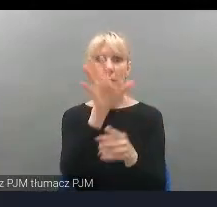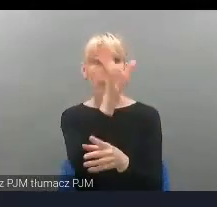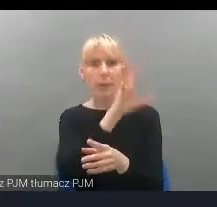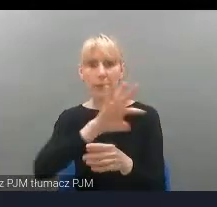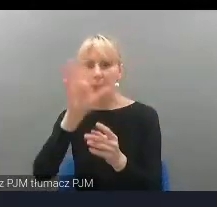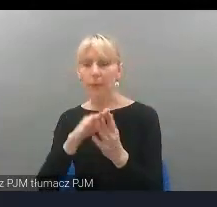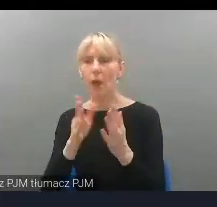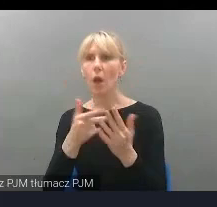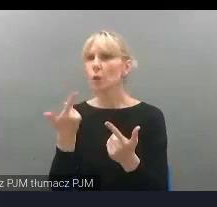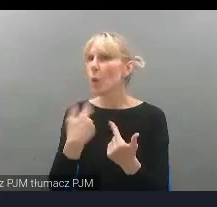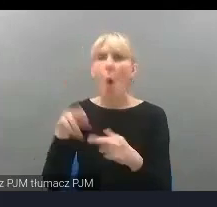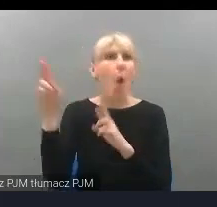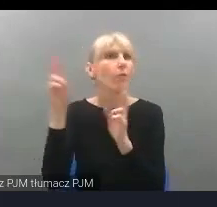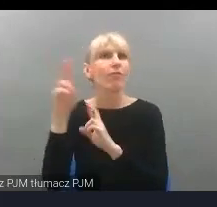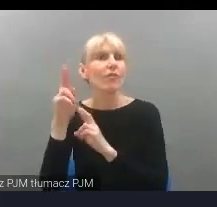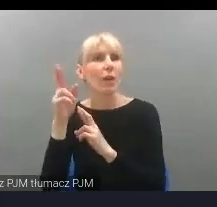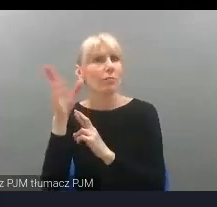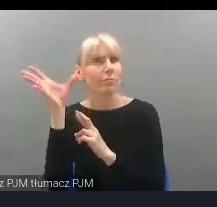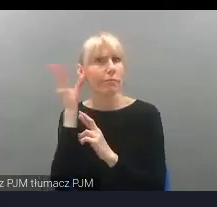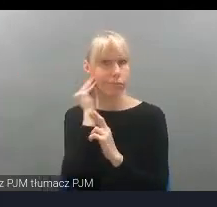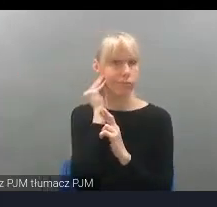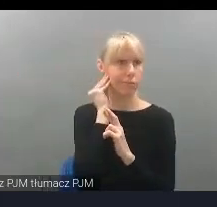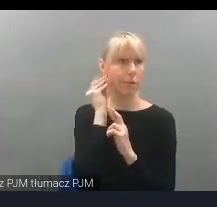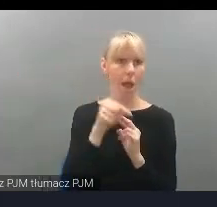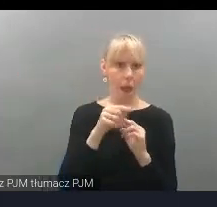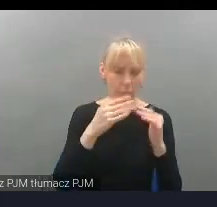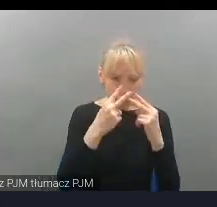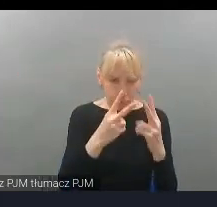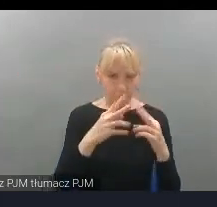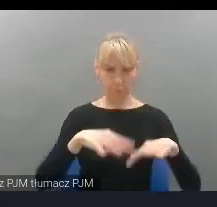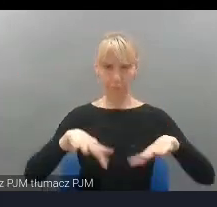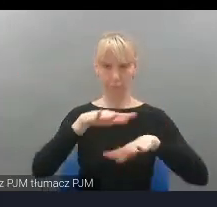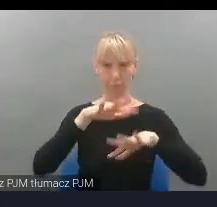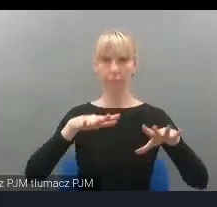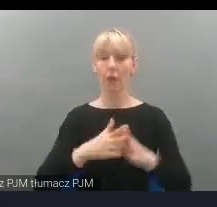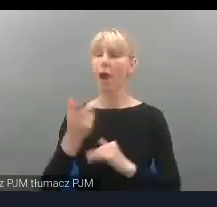Osoby niewidome nie mogą zobaczyć figur, ale mogą ich dotknąć.